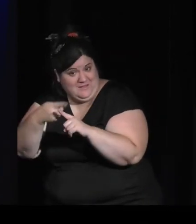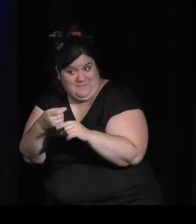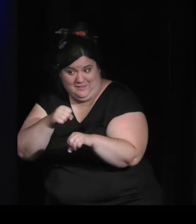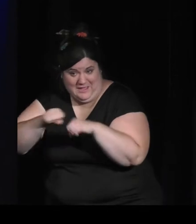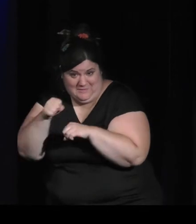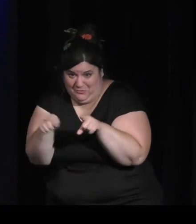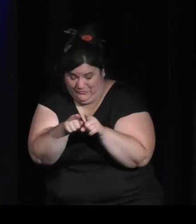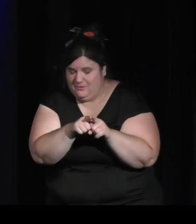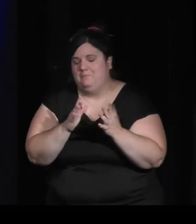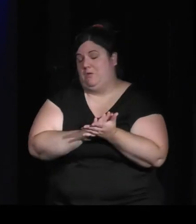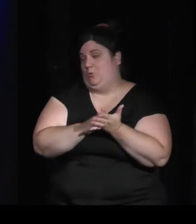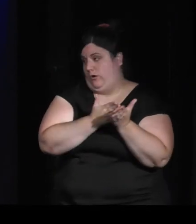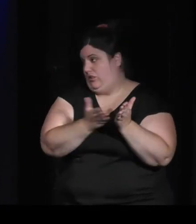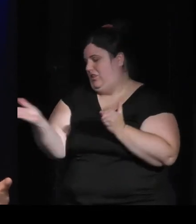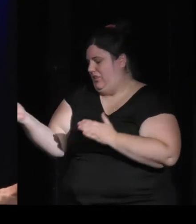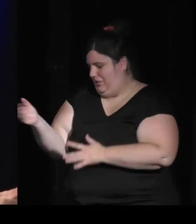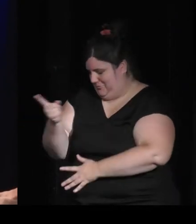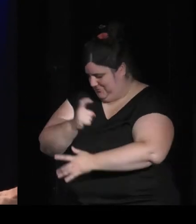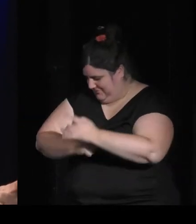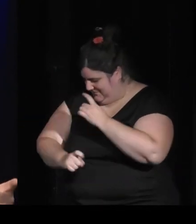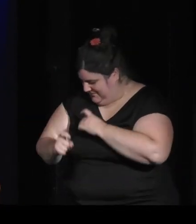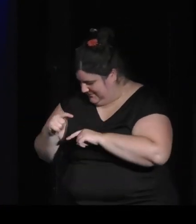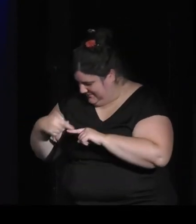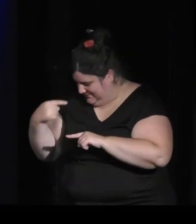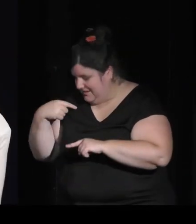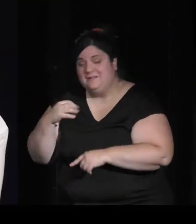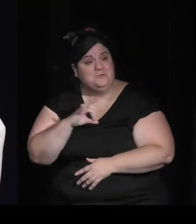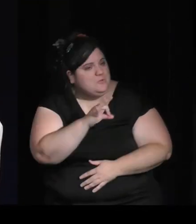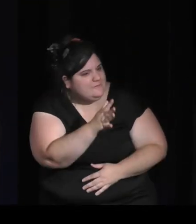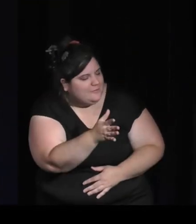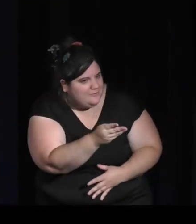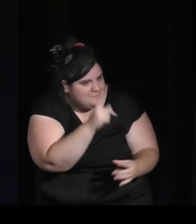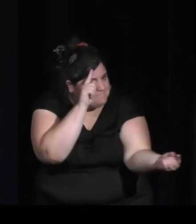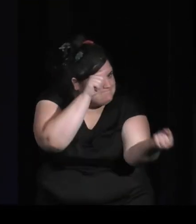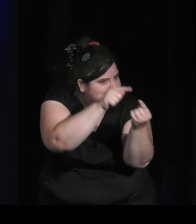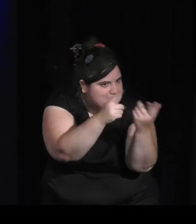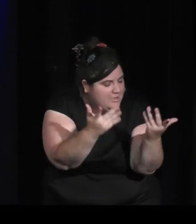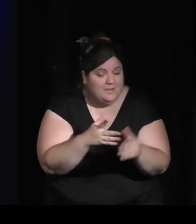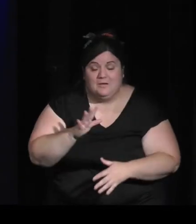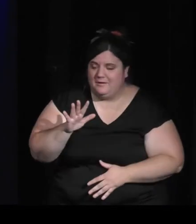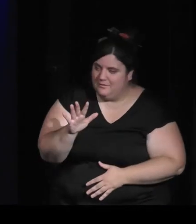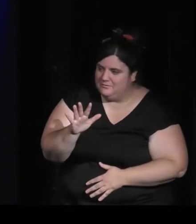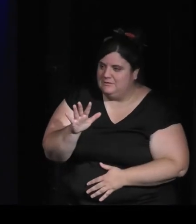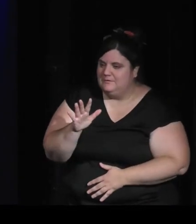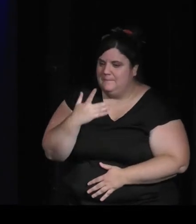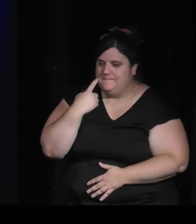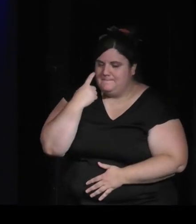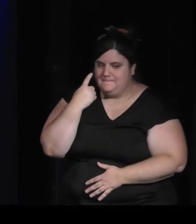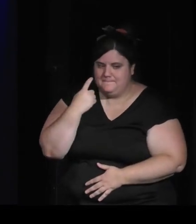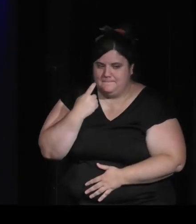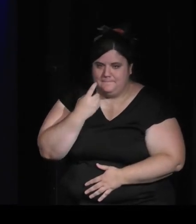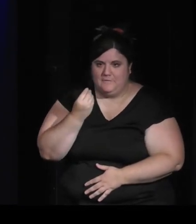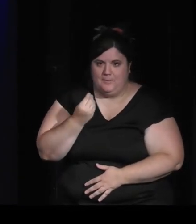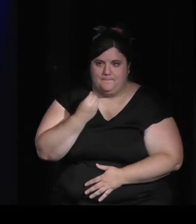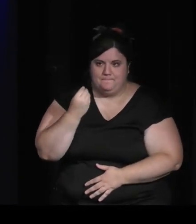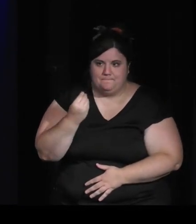Alors, excusez-moi, j'ai digressé. Donc, du coup, il faut que je retourne.'est que vous cherchez, justement, avec le jeu vidéo Justement, je cherche un autre moyen d'aller à la